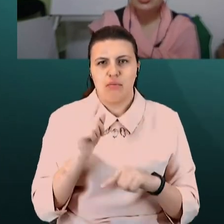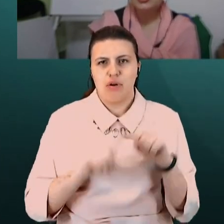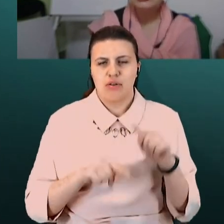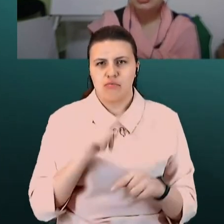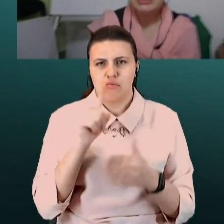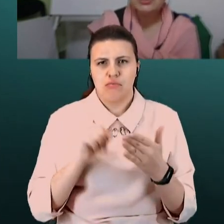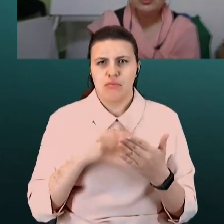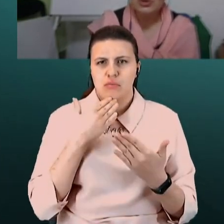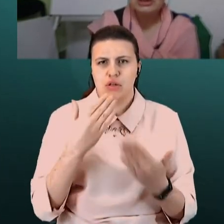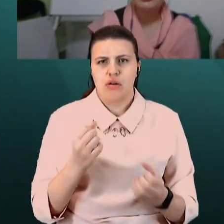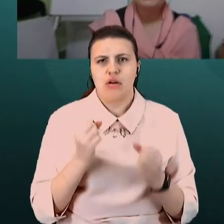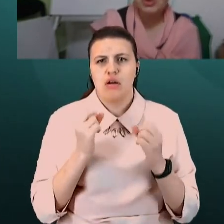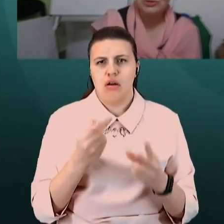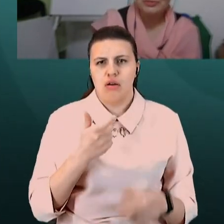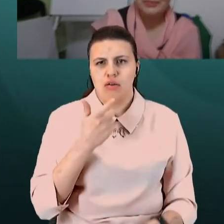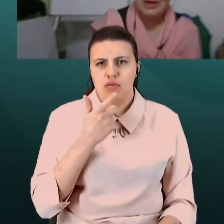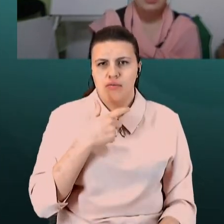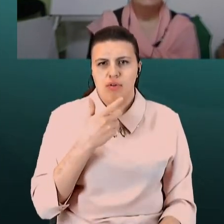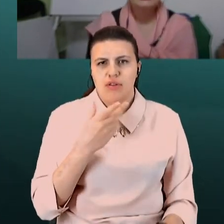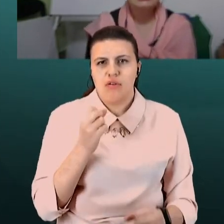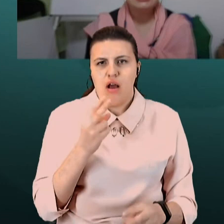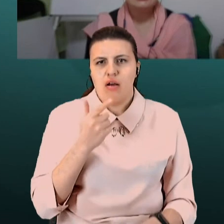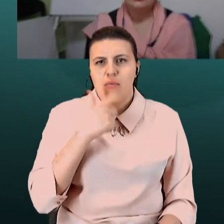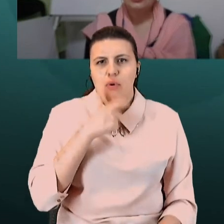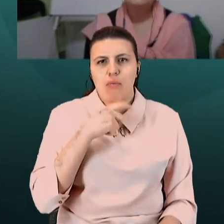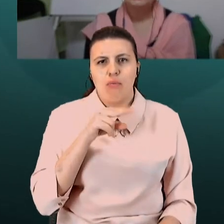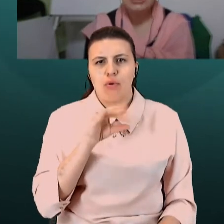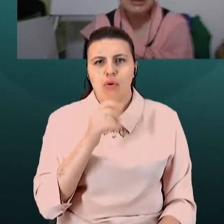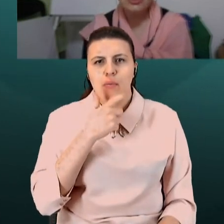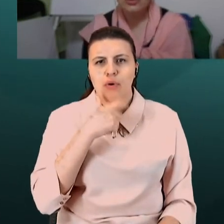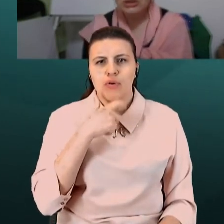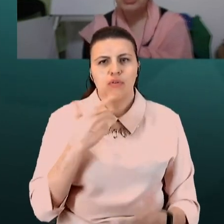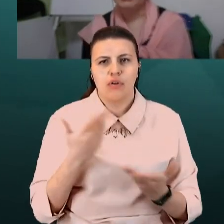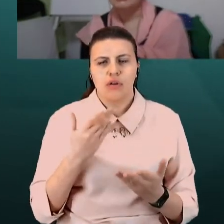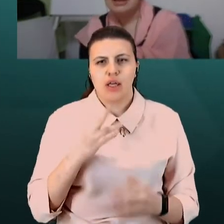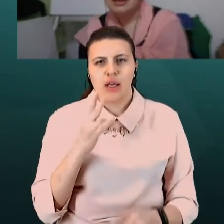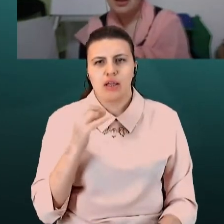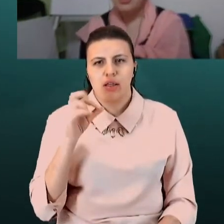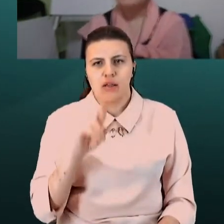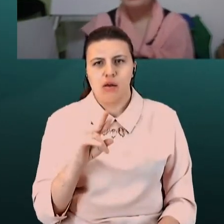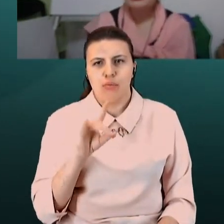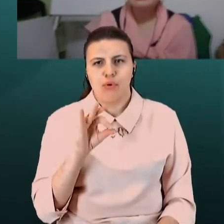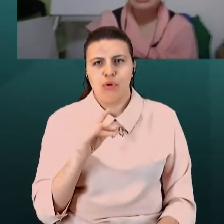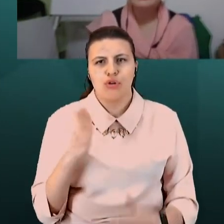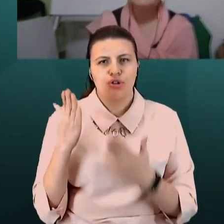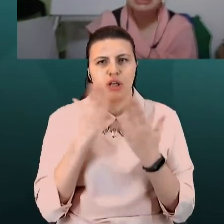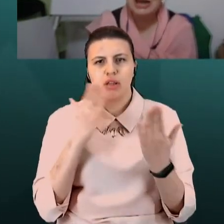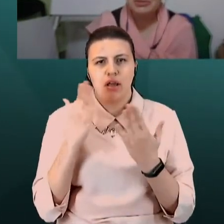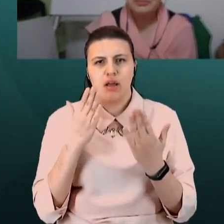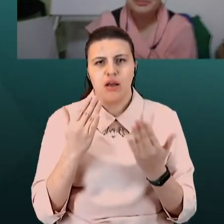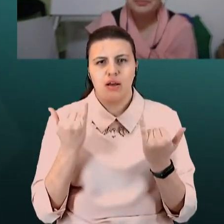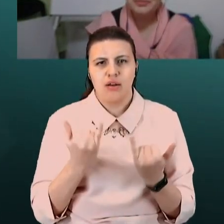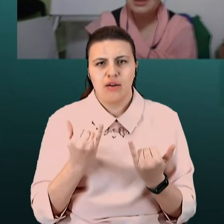згадайте, з якою інтонацією ви говорите про морозиву. А тепер згадайте, з якою інтонацією ви говорите про читання. А тепер переставте